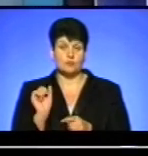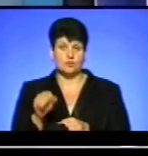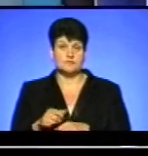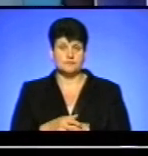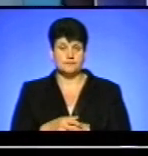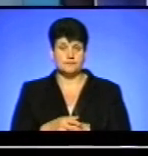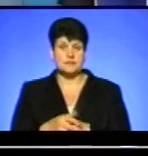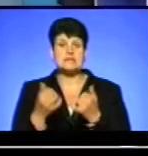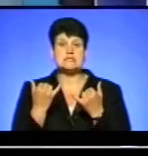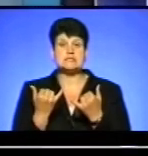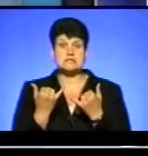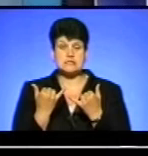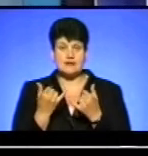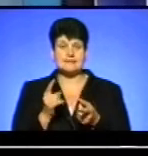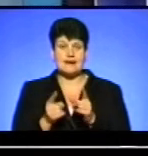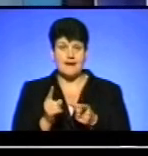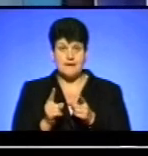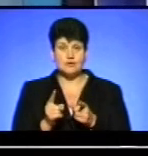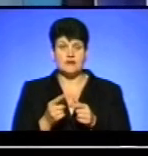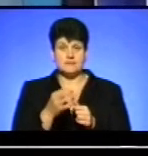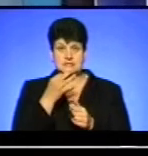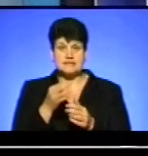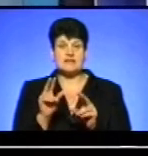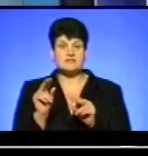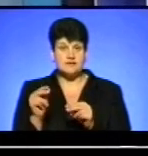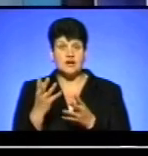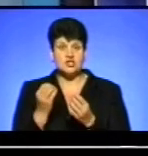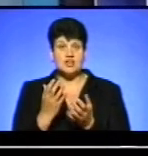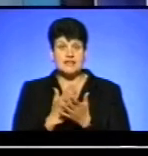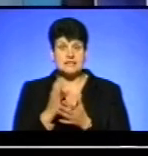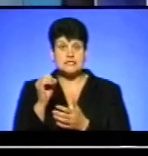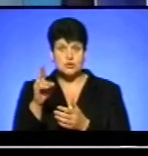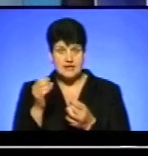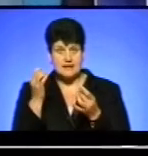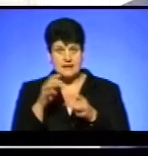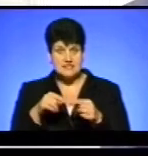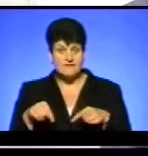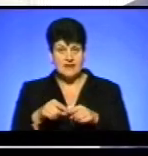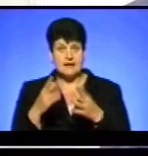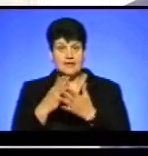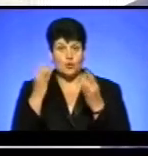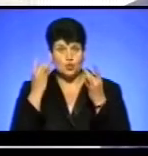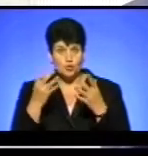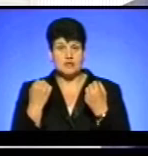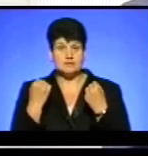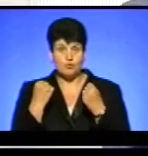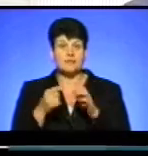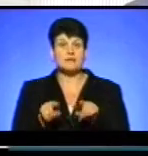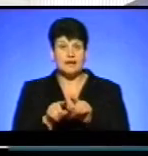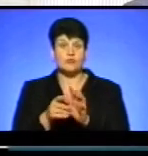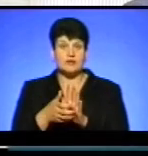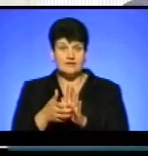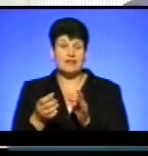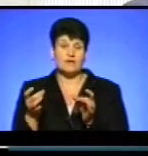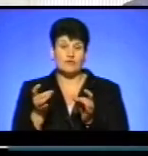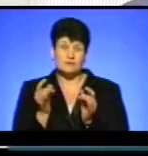Тому що зараз реально, я вам назвав цифри, а ще є соціальна сфера, ще є культура, ще є спорт, яким теж не вистачає менший